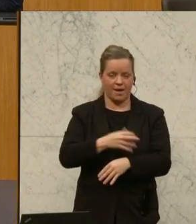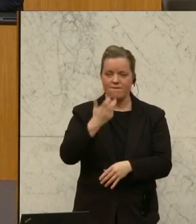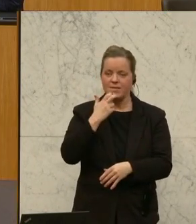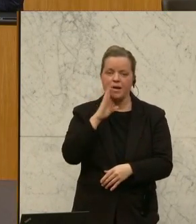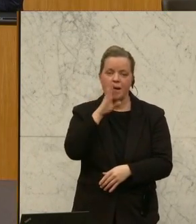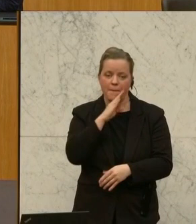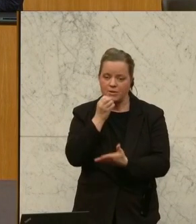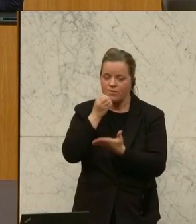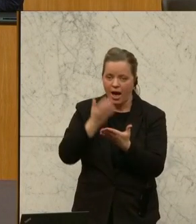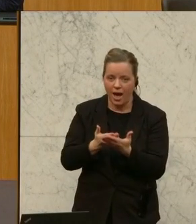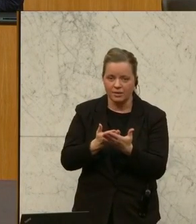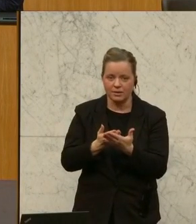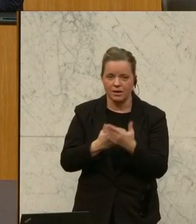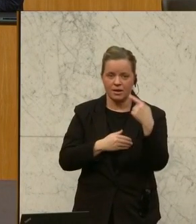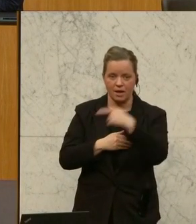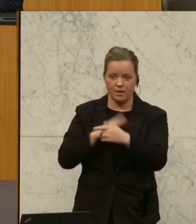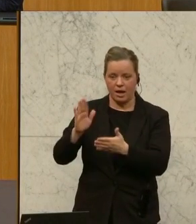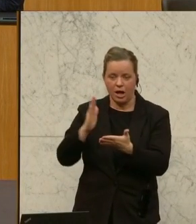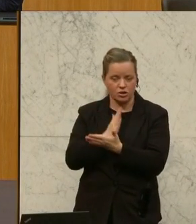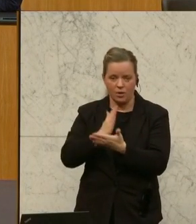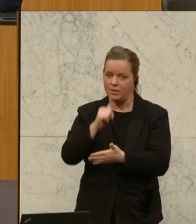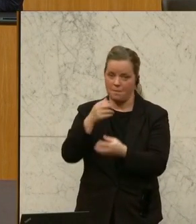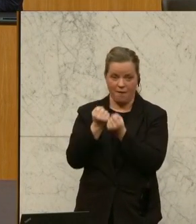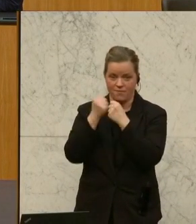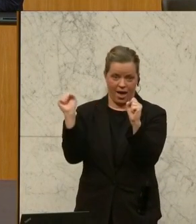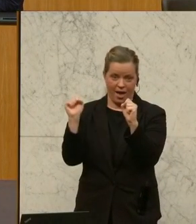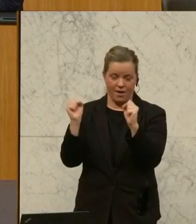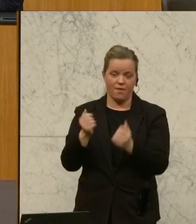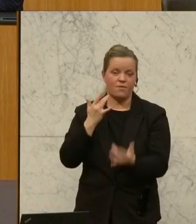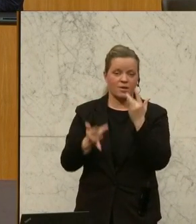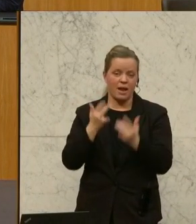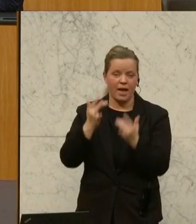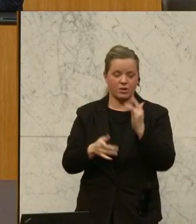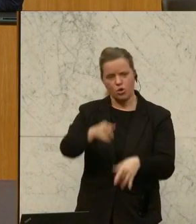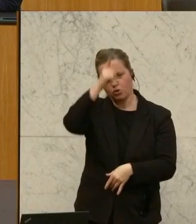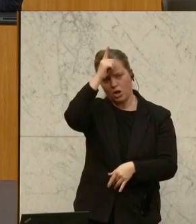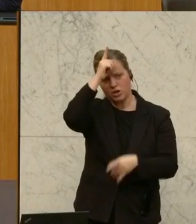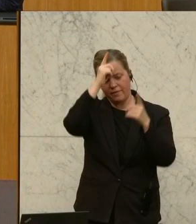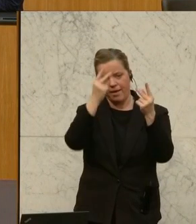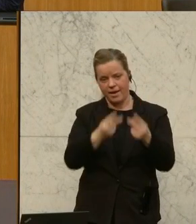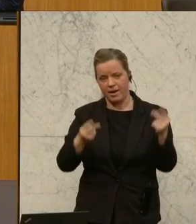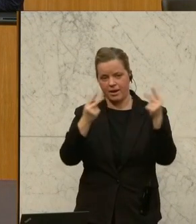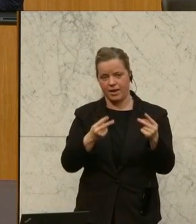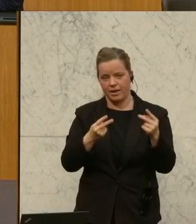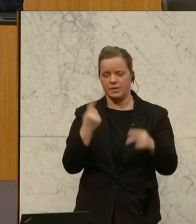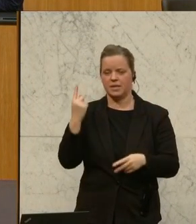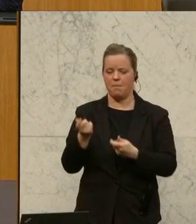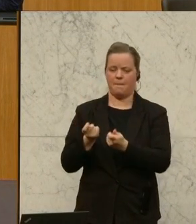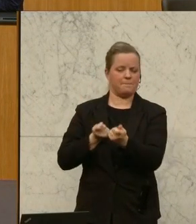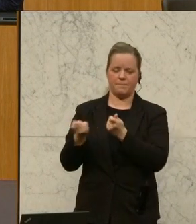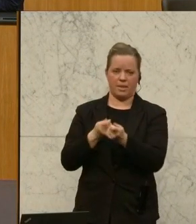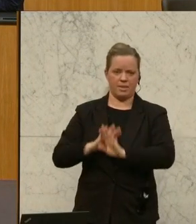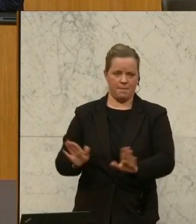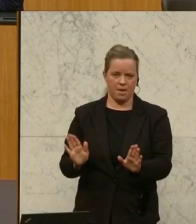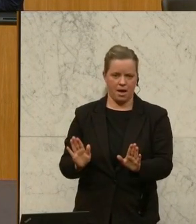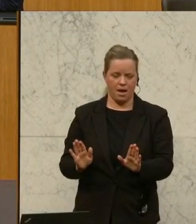erzählen, dass Sie eigentlich gar nicht mehr frei sind in Ihren Entscheidungen. Möglicherweise geht es Ihnen so wie den Deutschen, wo Sie gar nicht mehr das Heft in der Hand haben und